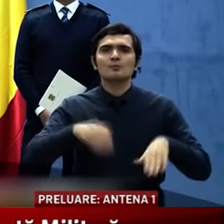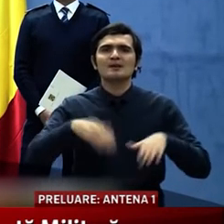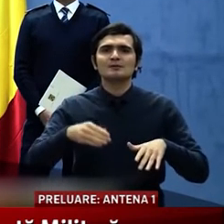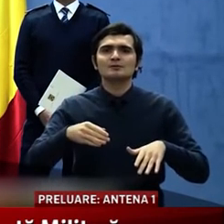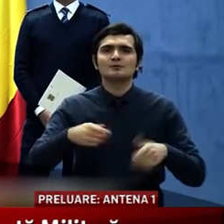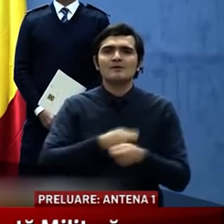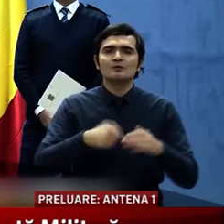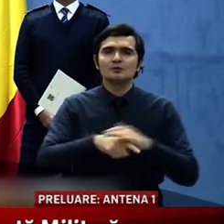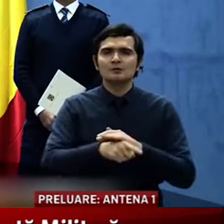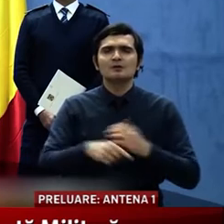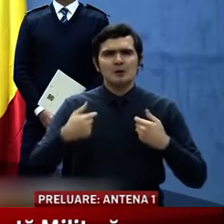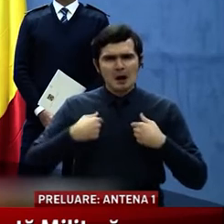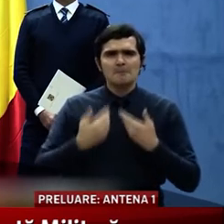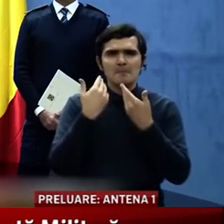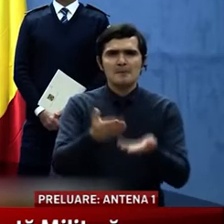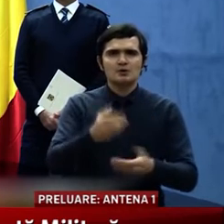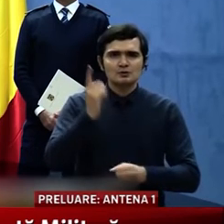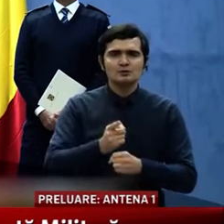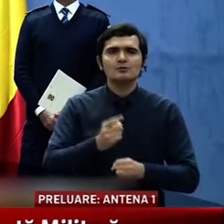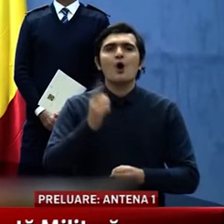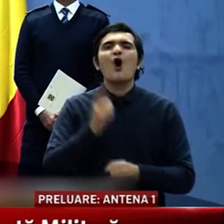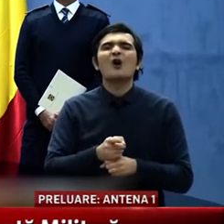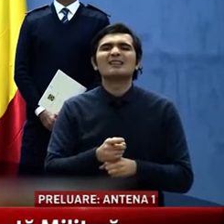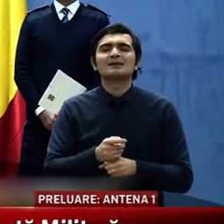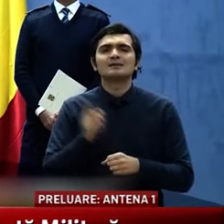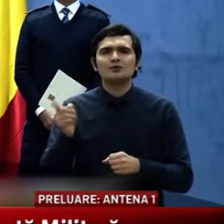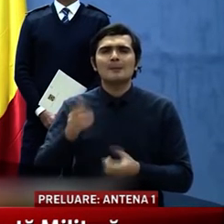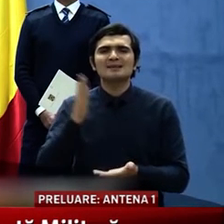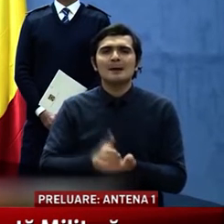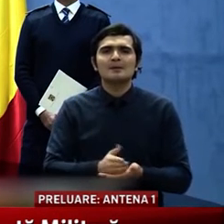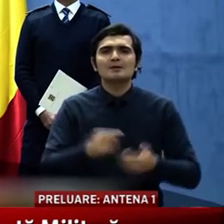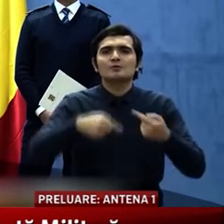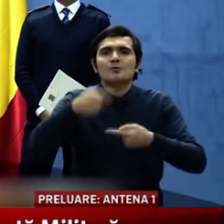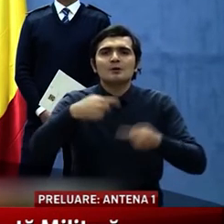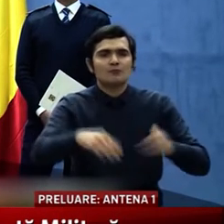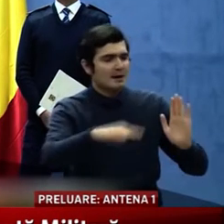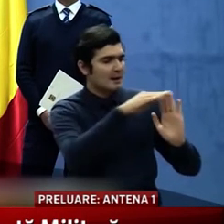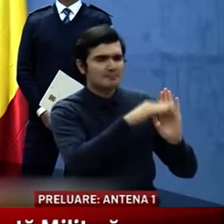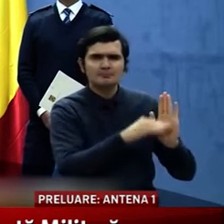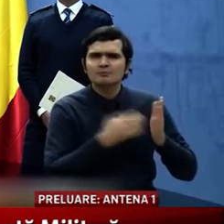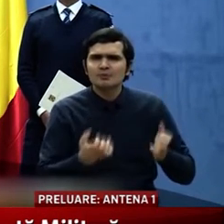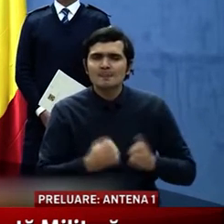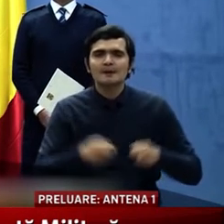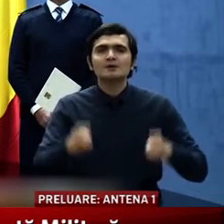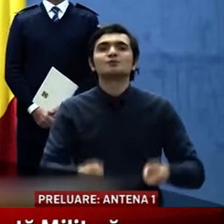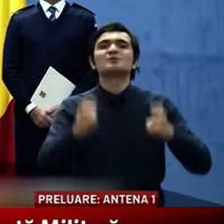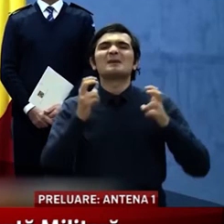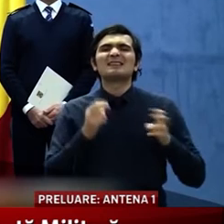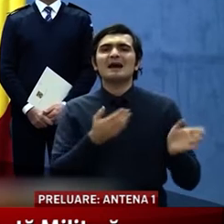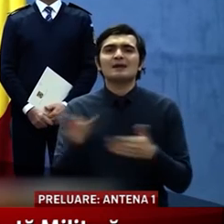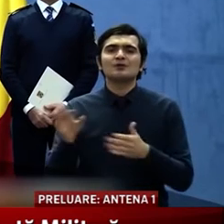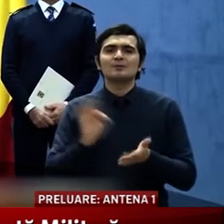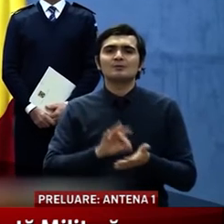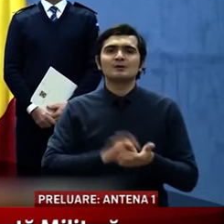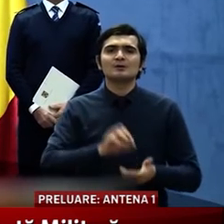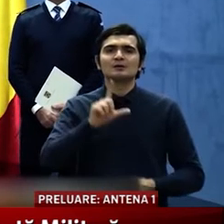interne, un ordin prin care am stabilit următoarele aspecte. Suspendarea începând cu data